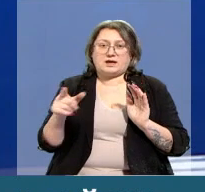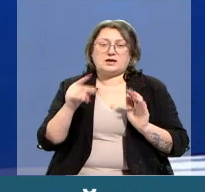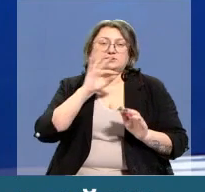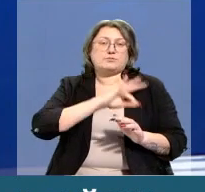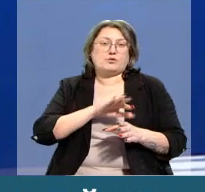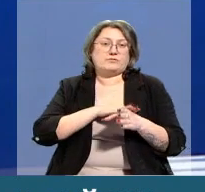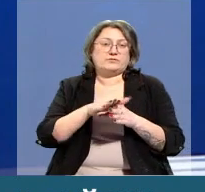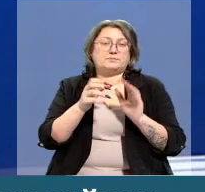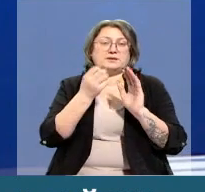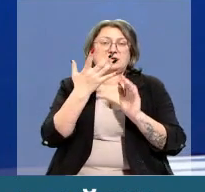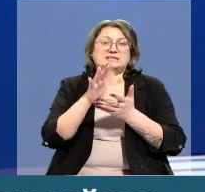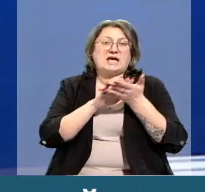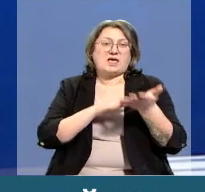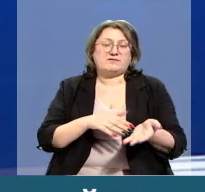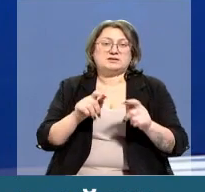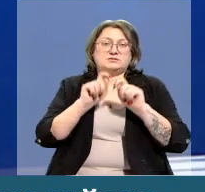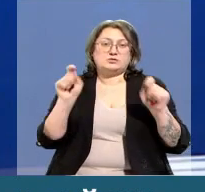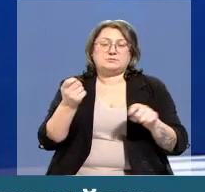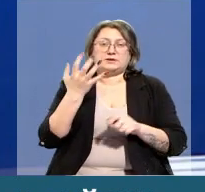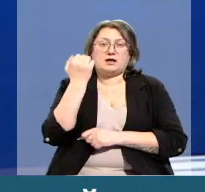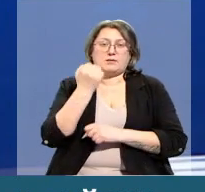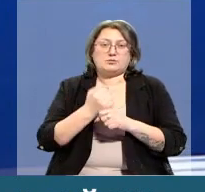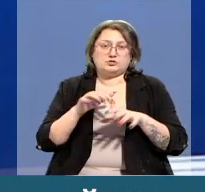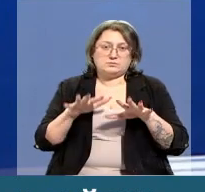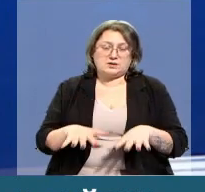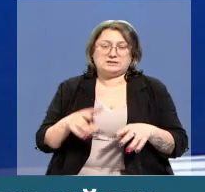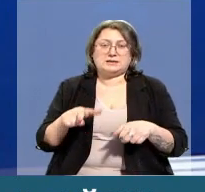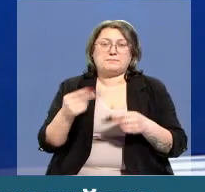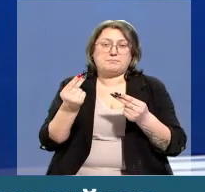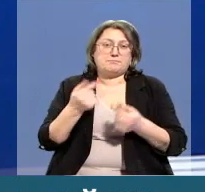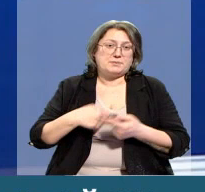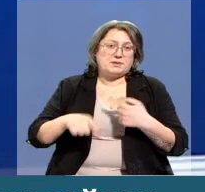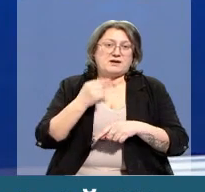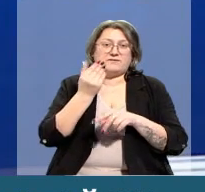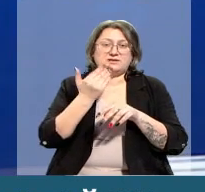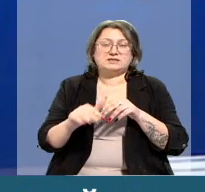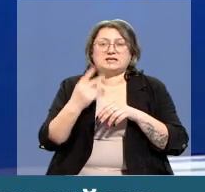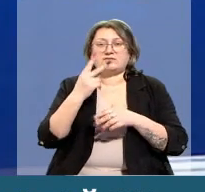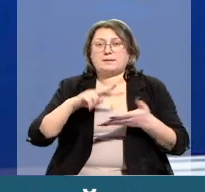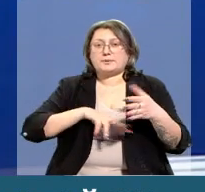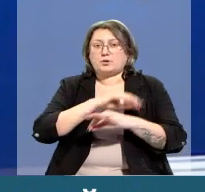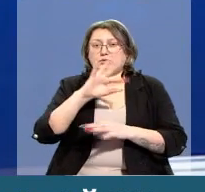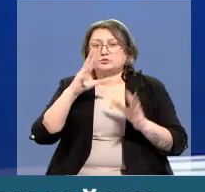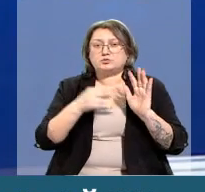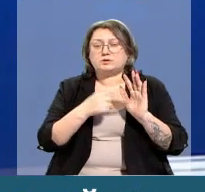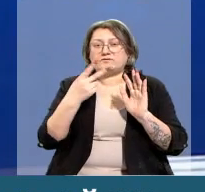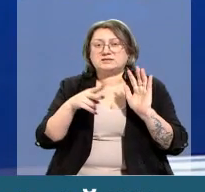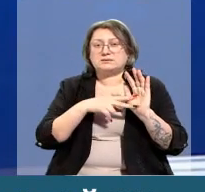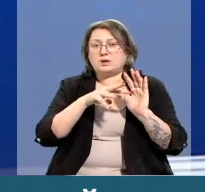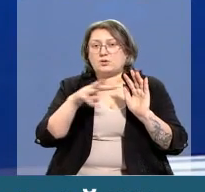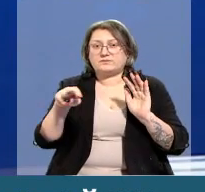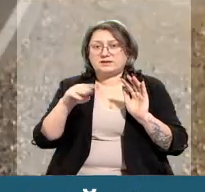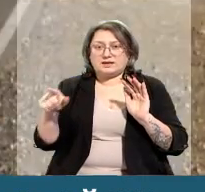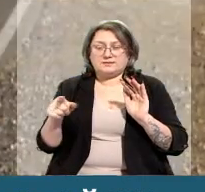Освоено 15 заявок, создано 15 рабочих мест. В сфере предпринимательства профинансировано два проекта на сумму 27 миллионов